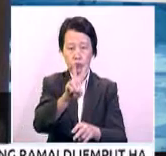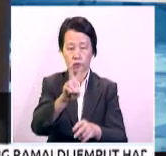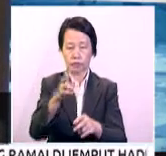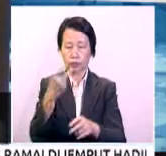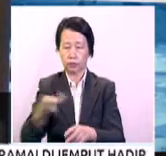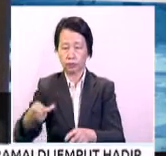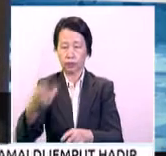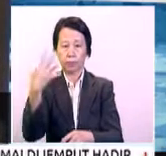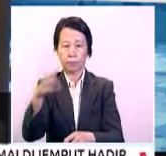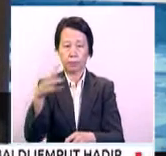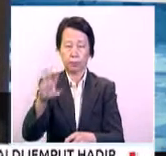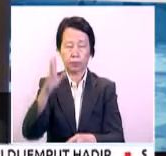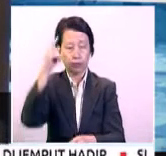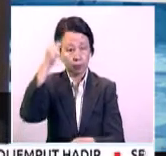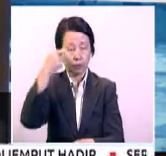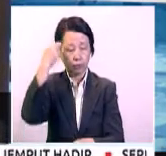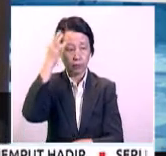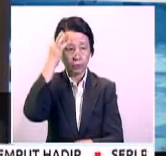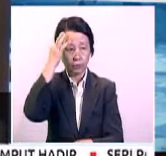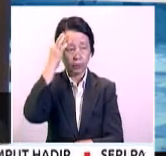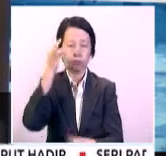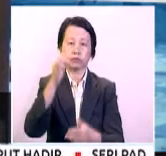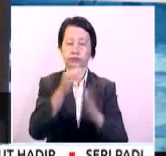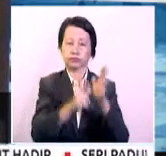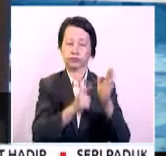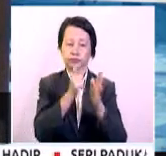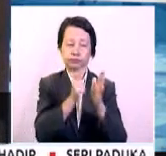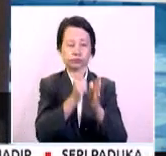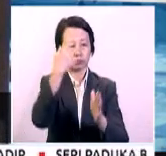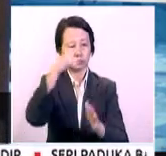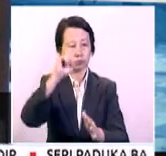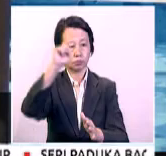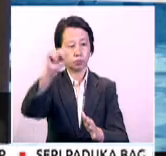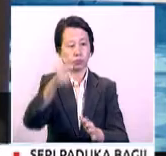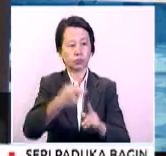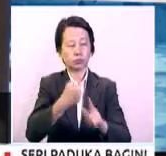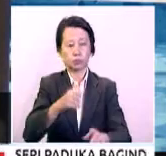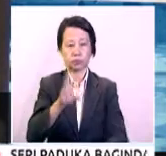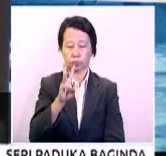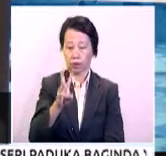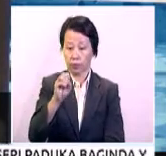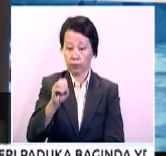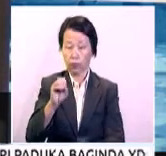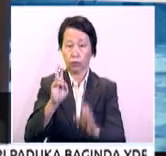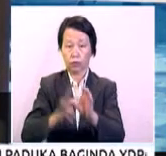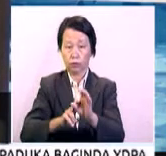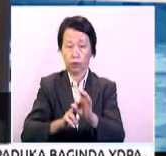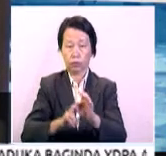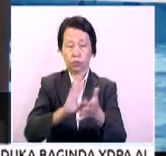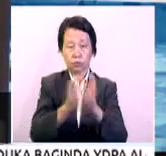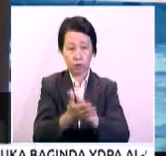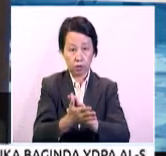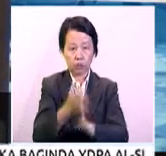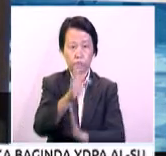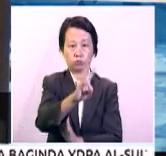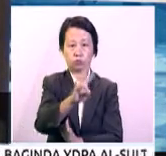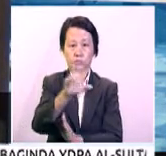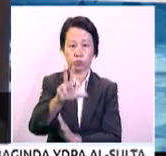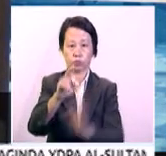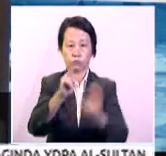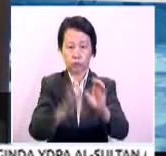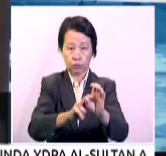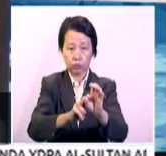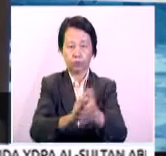14 Perlembagaan Negeri Sabah berhubung komposisi keangkutan Don daripada 60 kerusi kepada 73 kerusi.